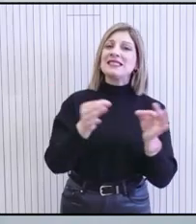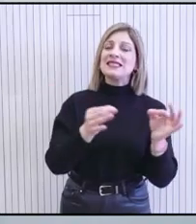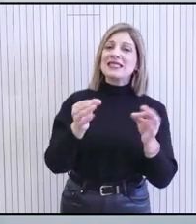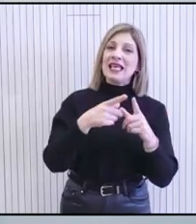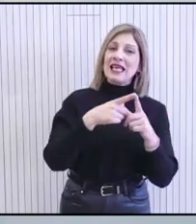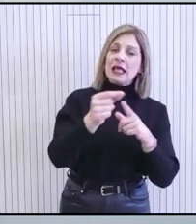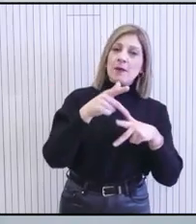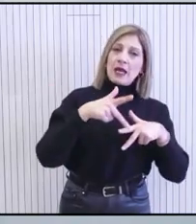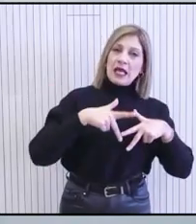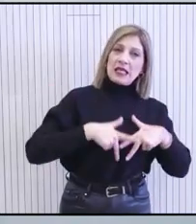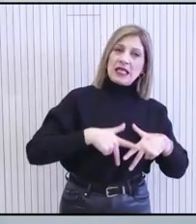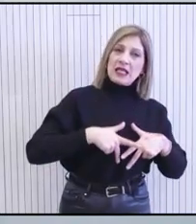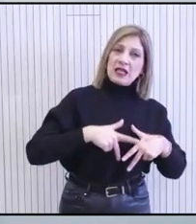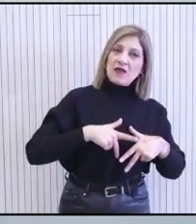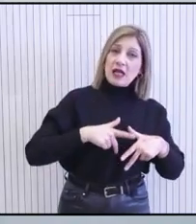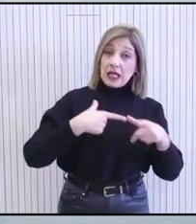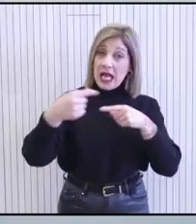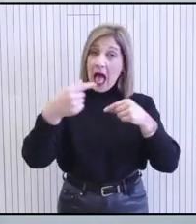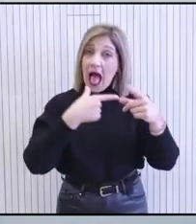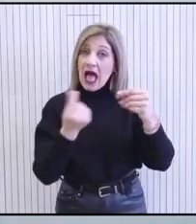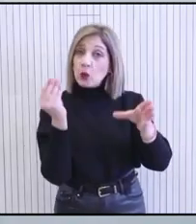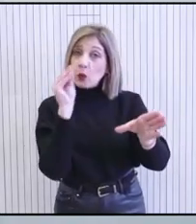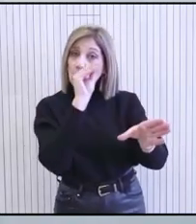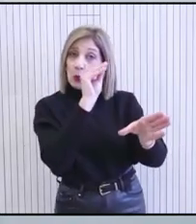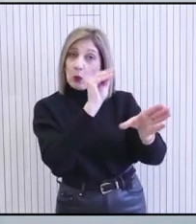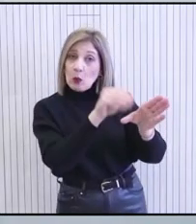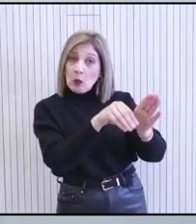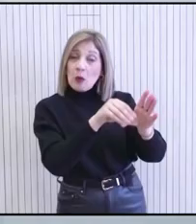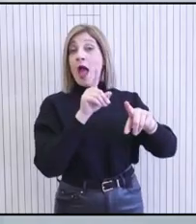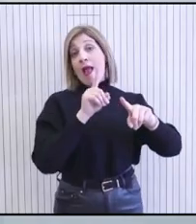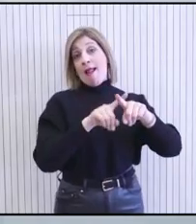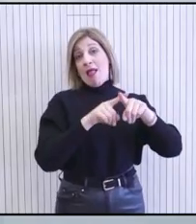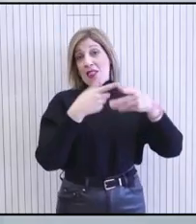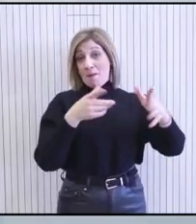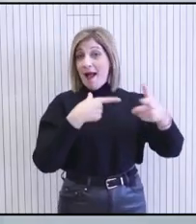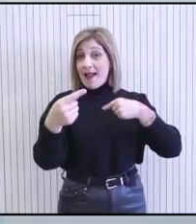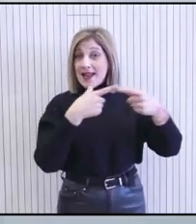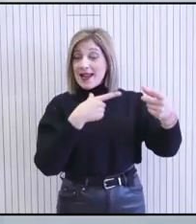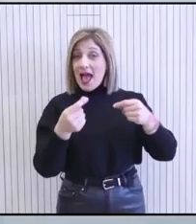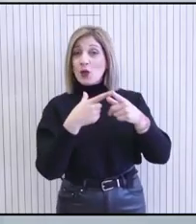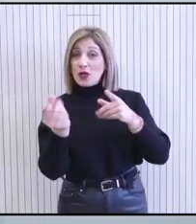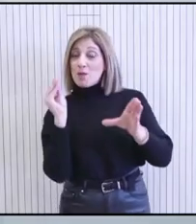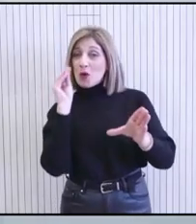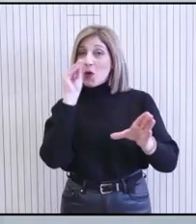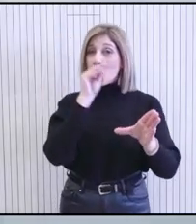κυβέρνησης για ένταξη στο ΝΑΤΟ, εφόσον και η Ελλάδα αποτελεί ήδη μέρος του ΝΑΤΟ.